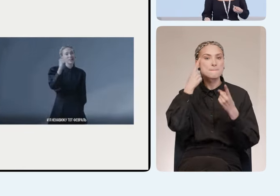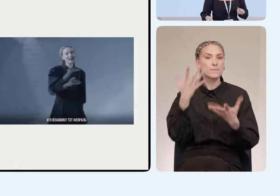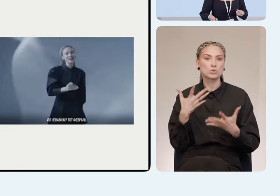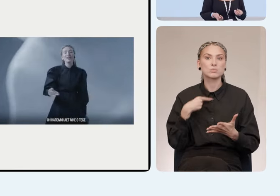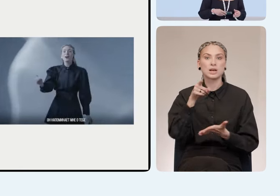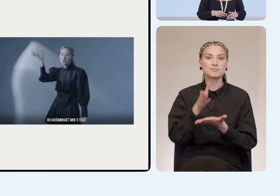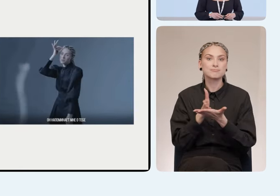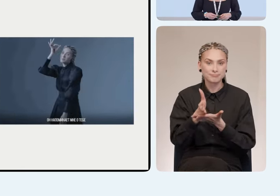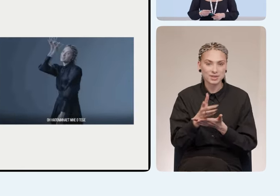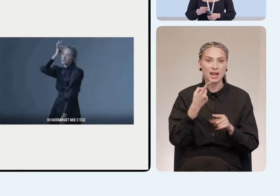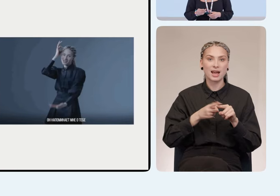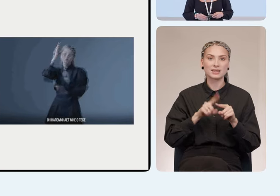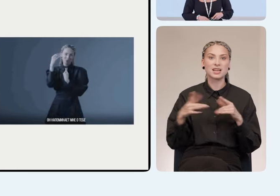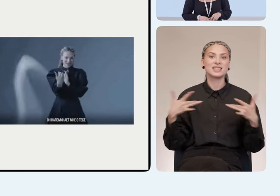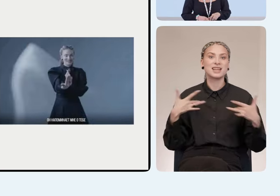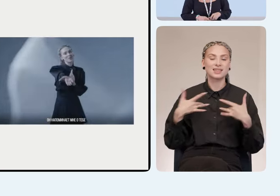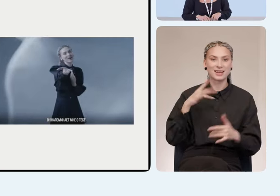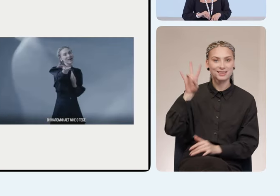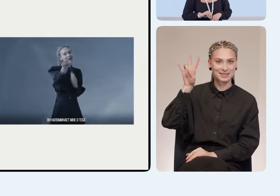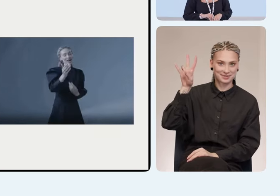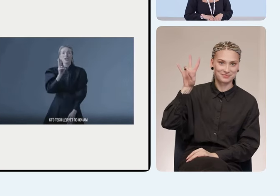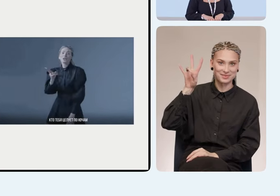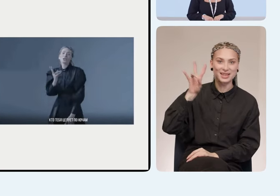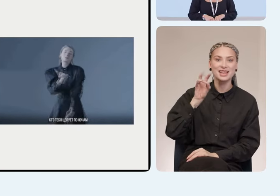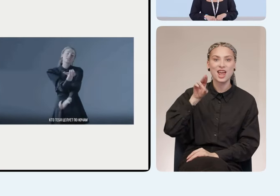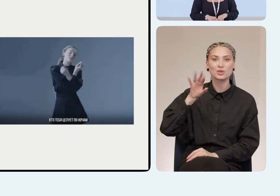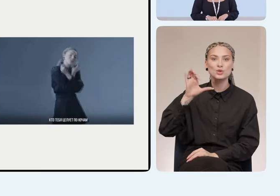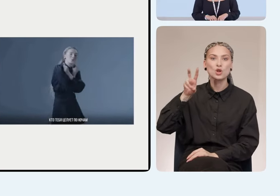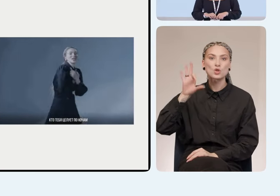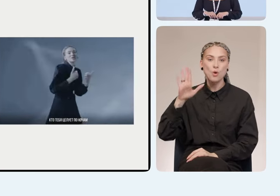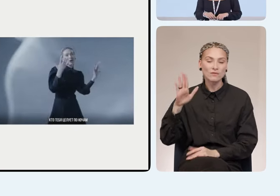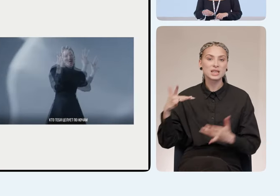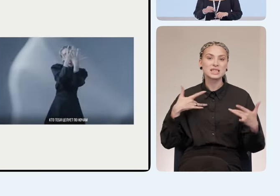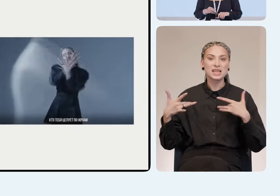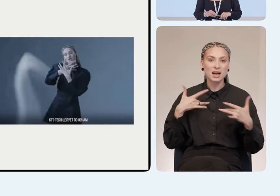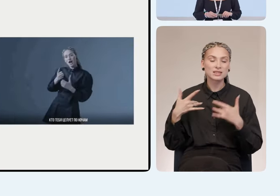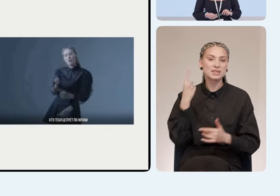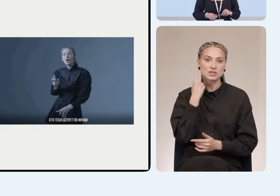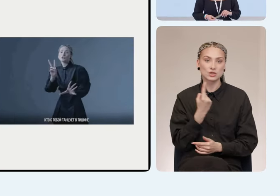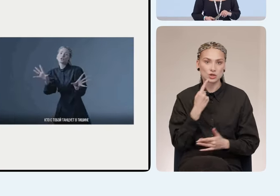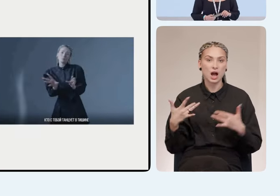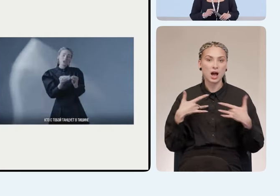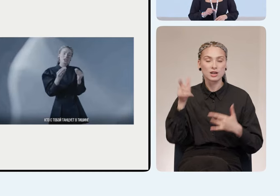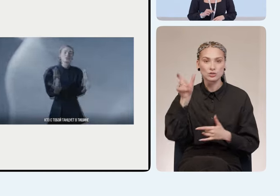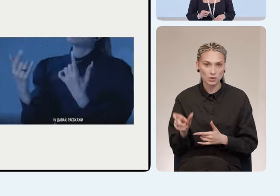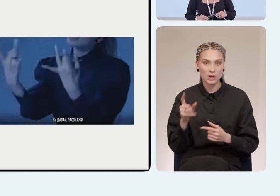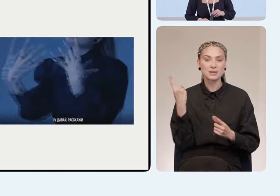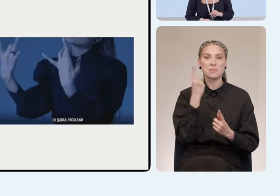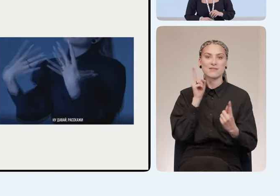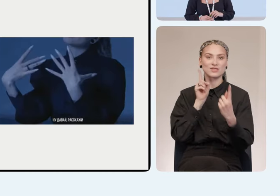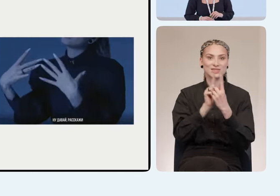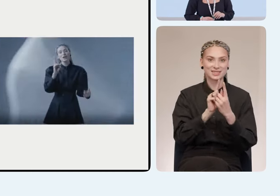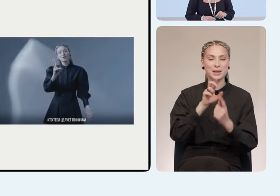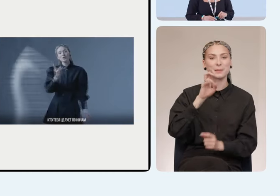Кто эти ребята? Это театр не до слов, театр неслышащих актеров. И уже на первой нашей встрече с директором